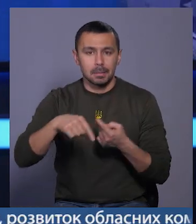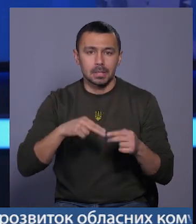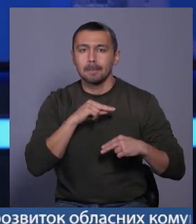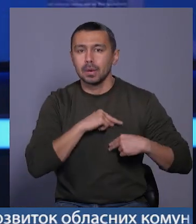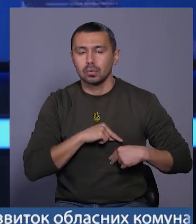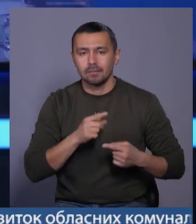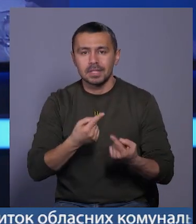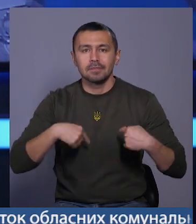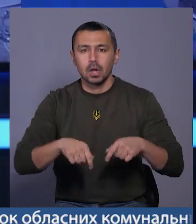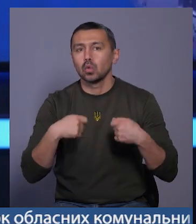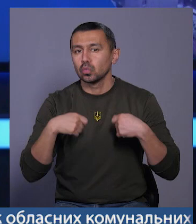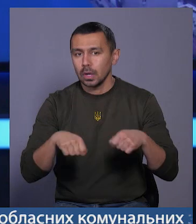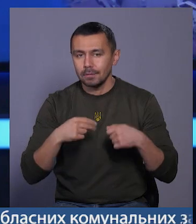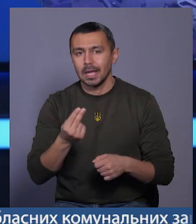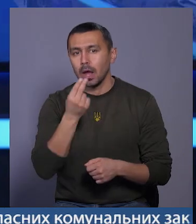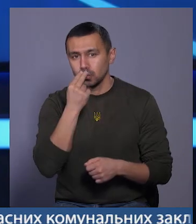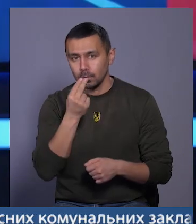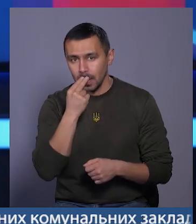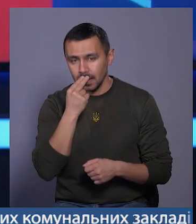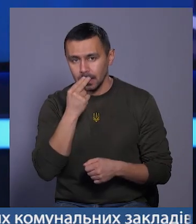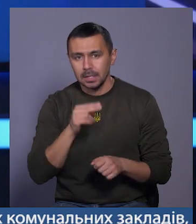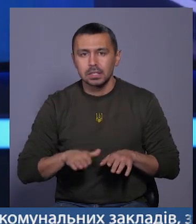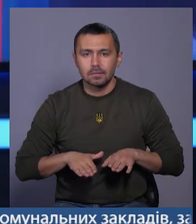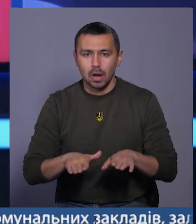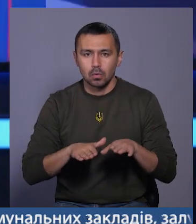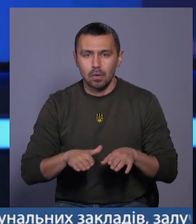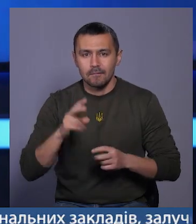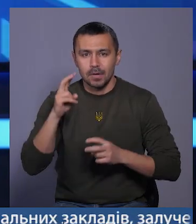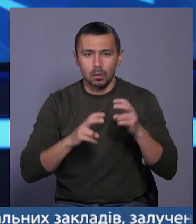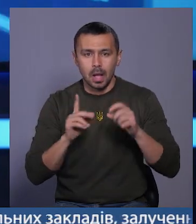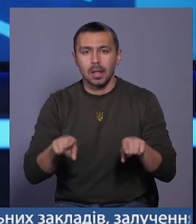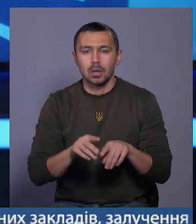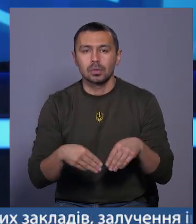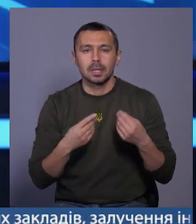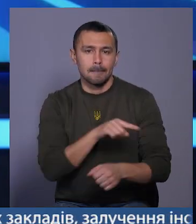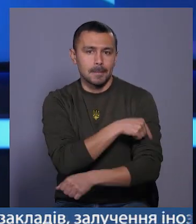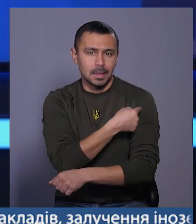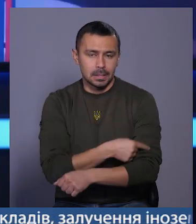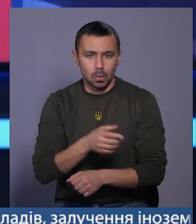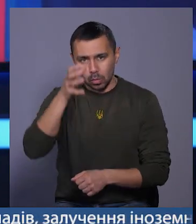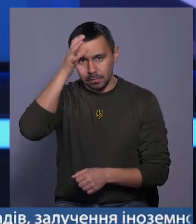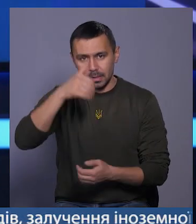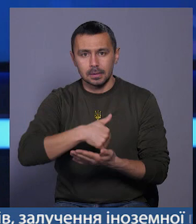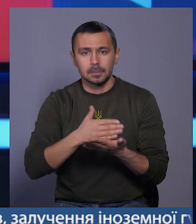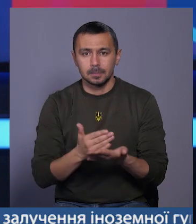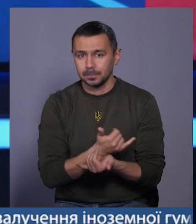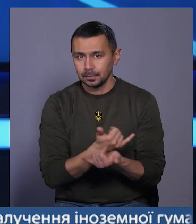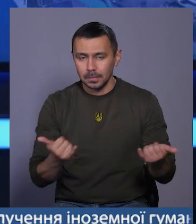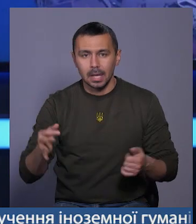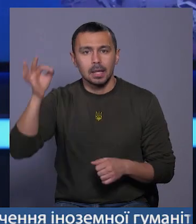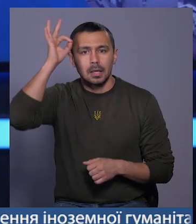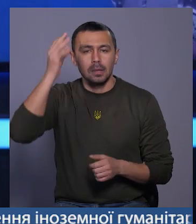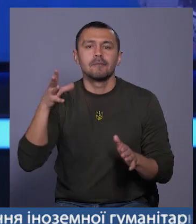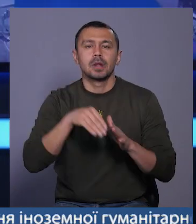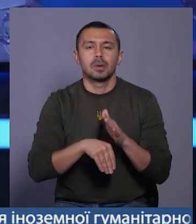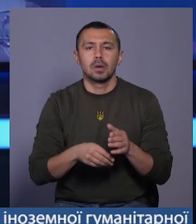працюють у сферах торгівлі, харчування, швейного виробництва, також надання медичних та освітніх послуг. Нагадаємо,